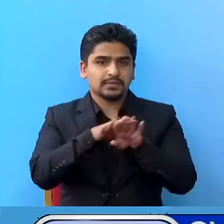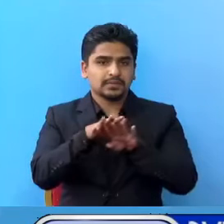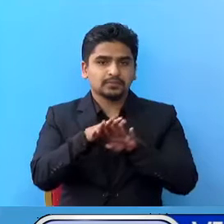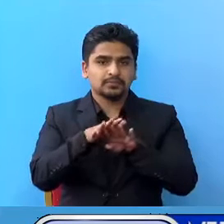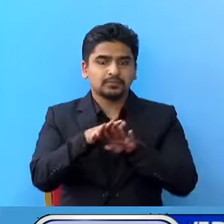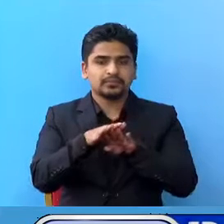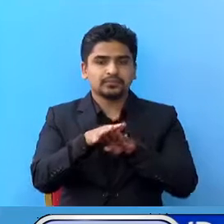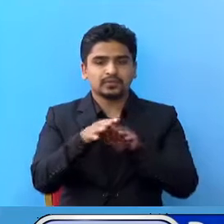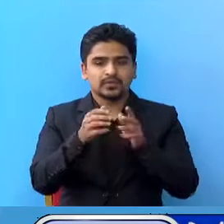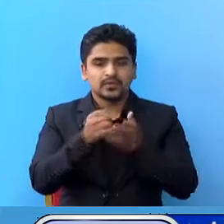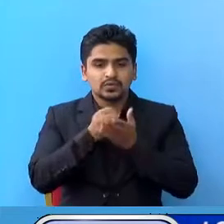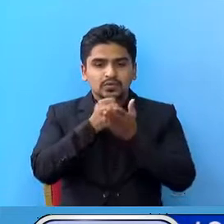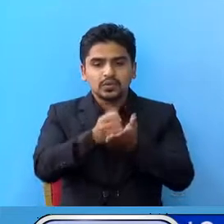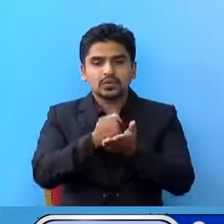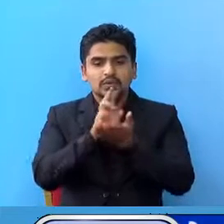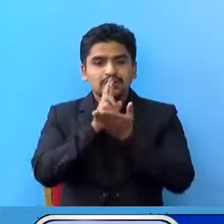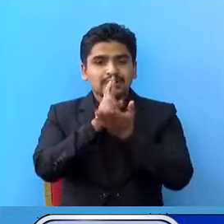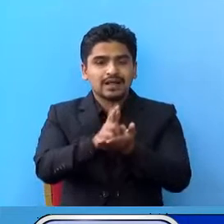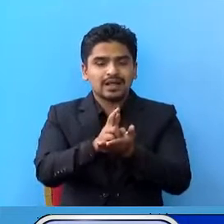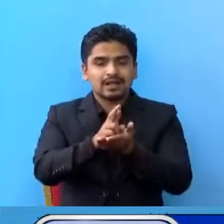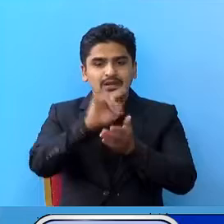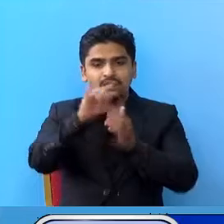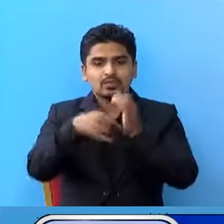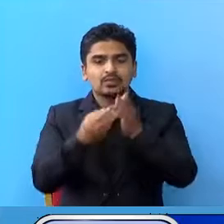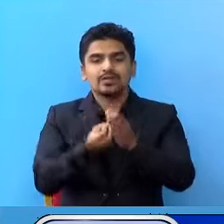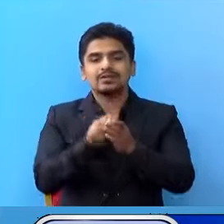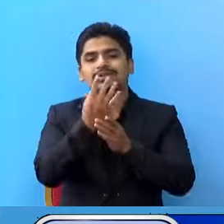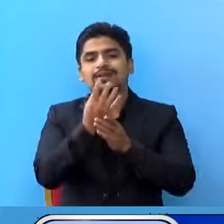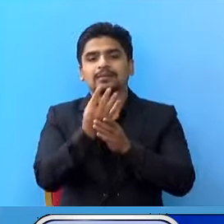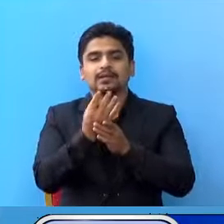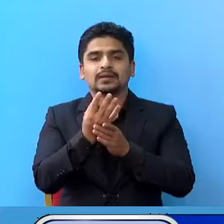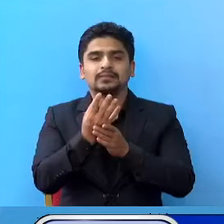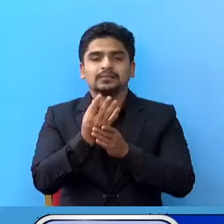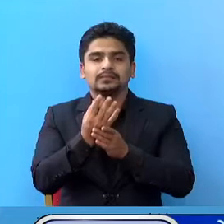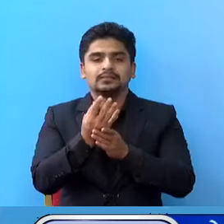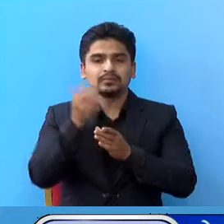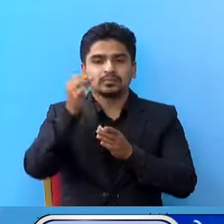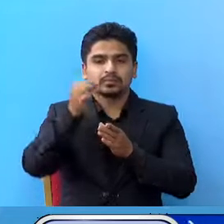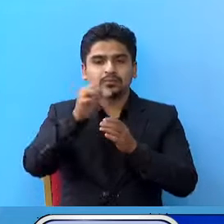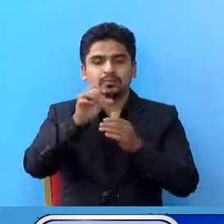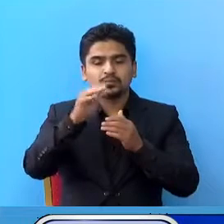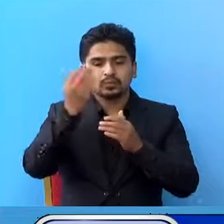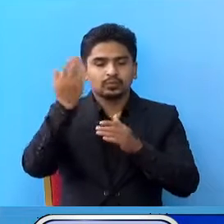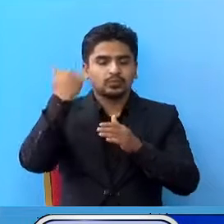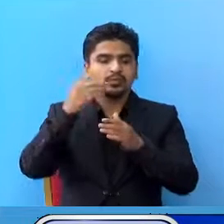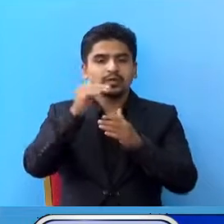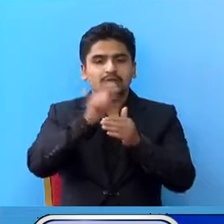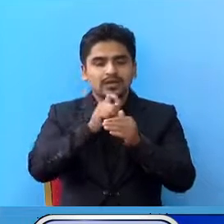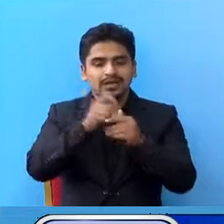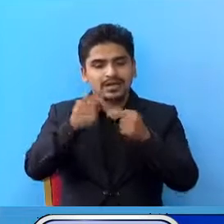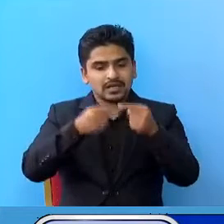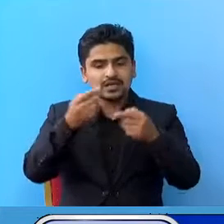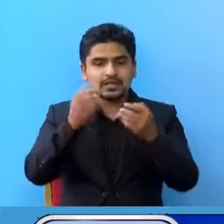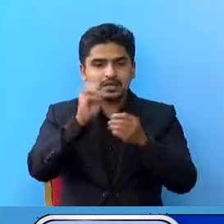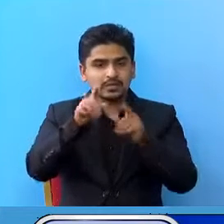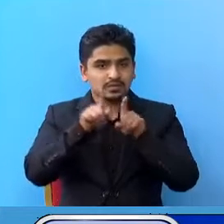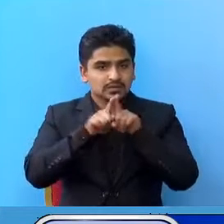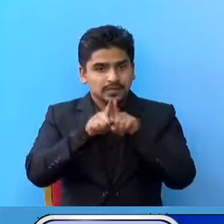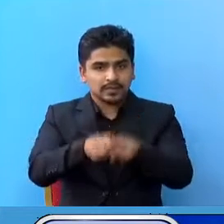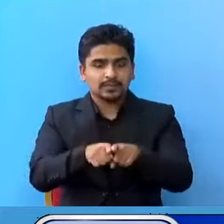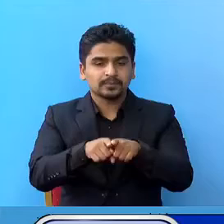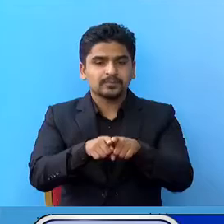उद्दार राहत तथा पुनर स्थापना को पूर्वत अरिलाई निरंतरता दिन का साथे